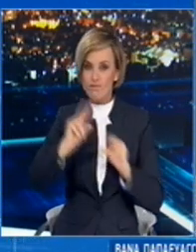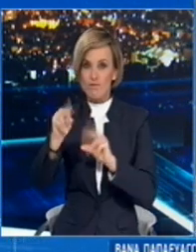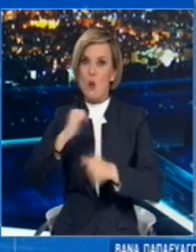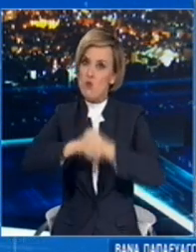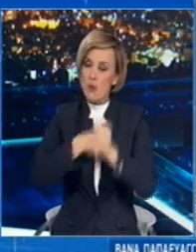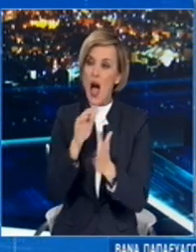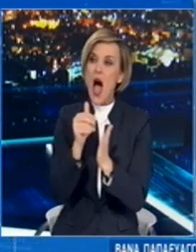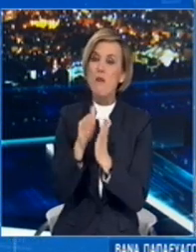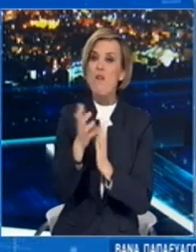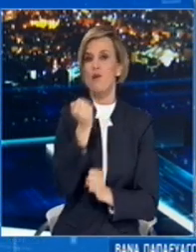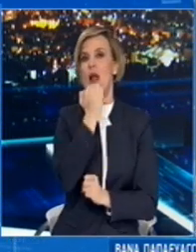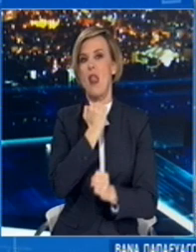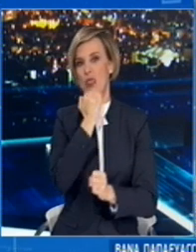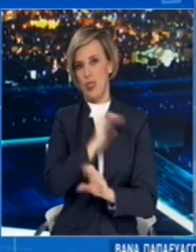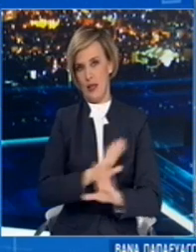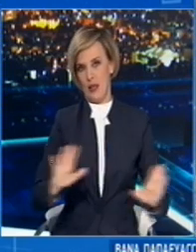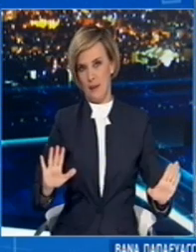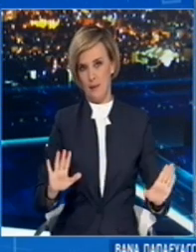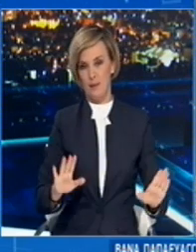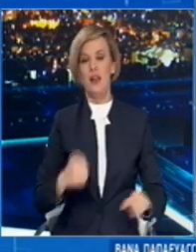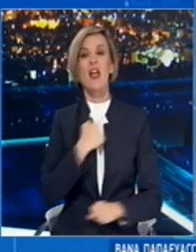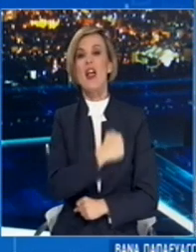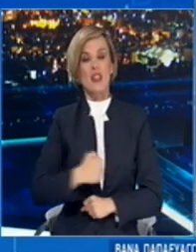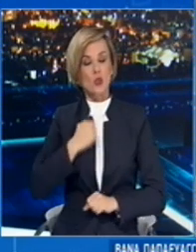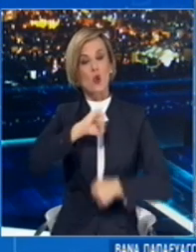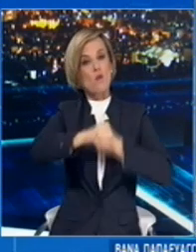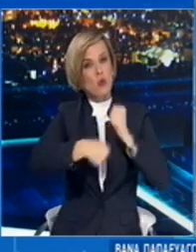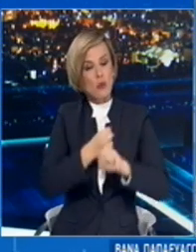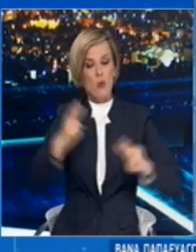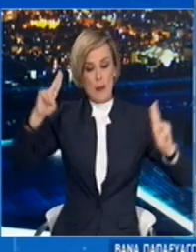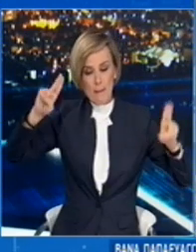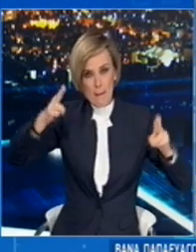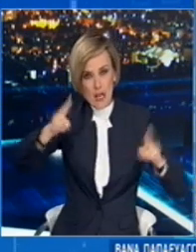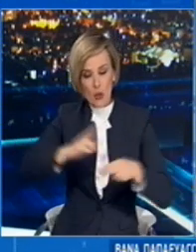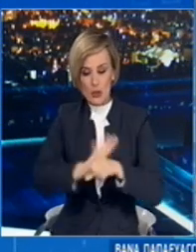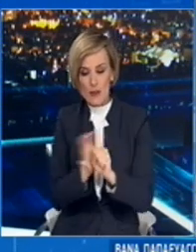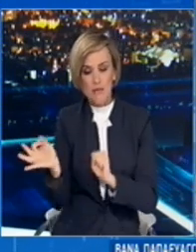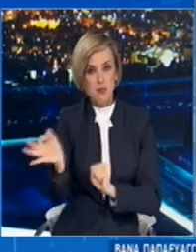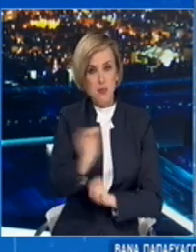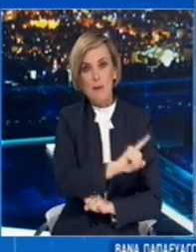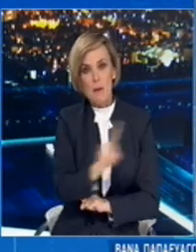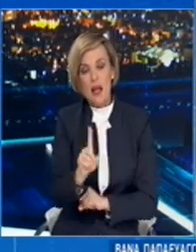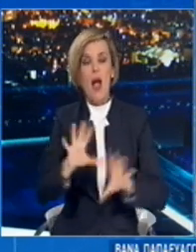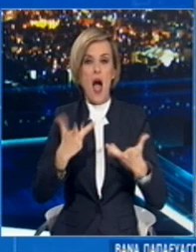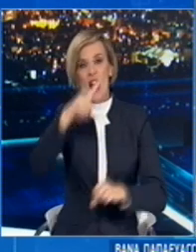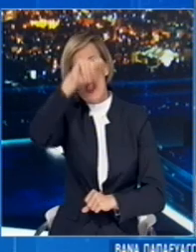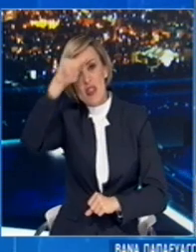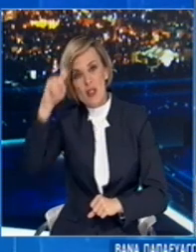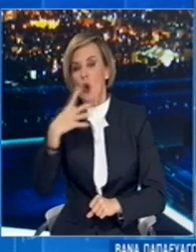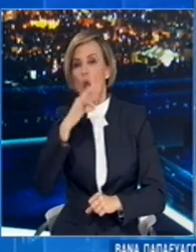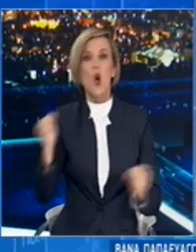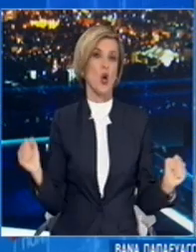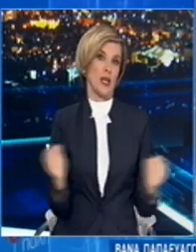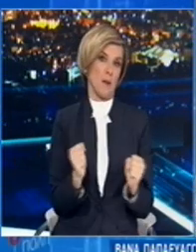φωτίου που είναι ένα εξαιρετικά δύσκολο στίχημα για μέσα στο χειμώνα. Έχουμε και το παράδειγμα των ΗΠΑ